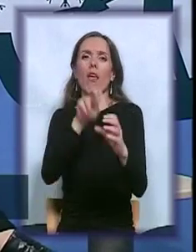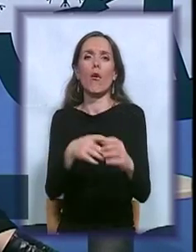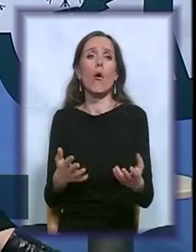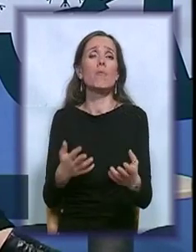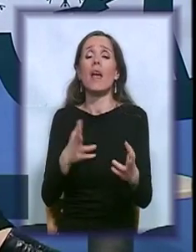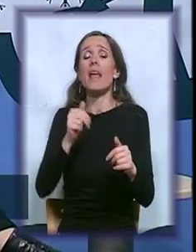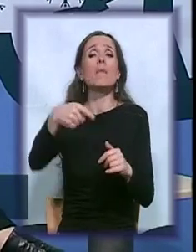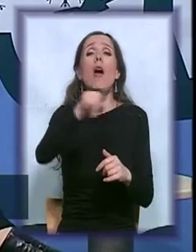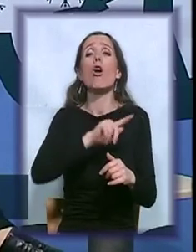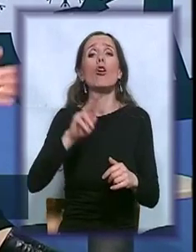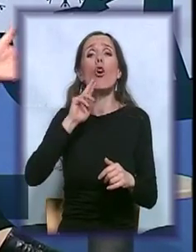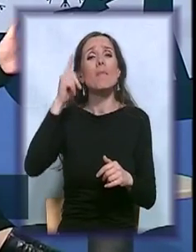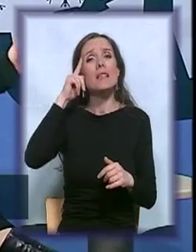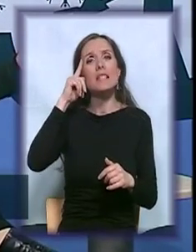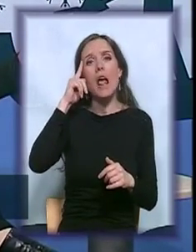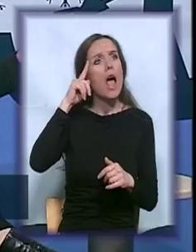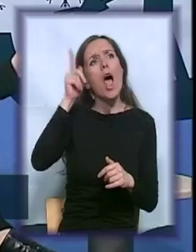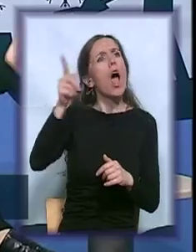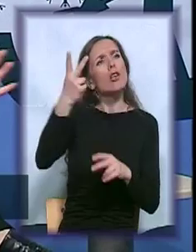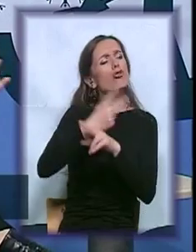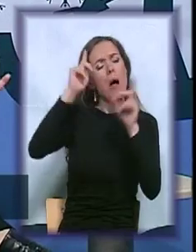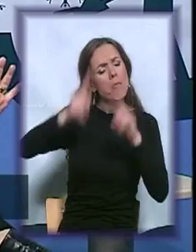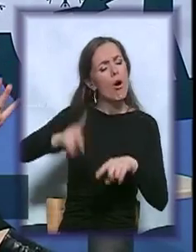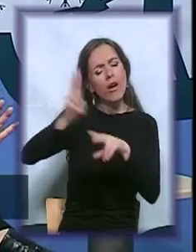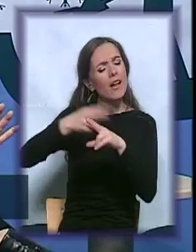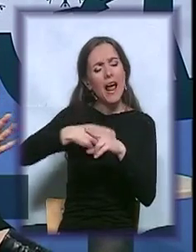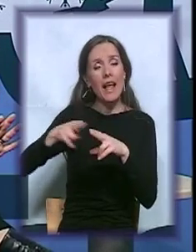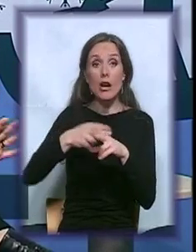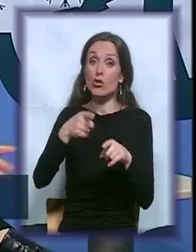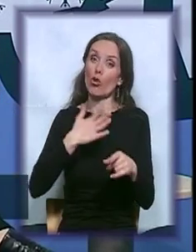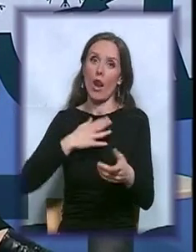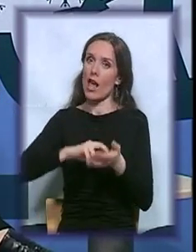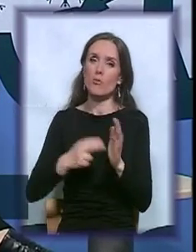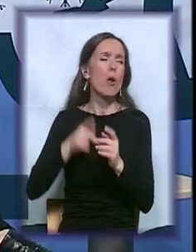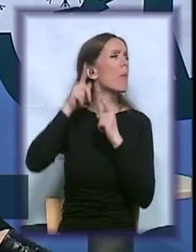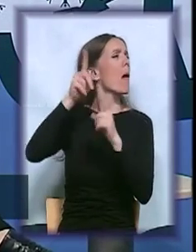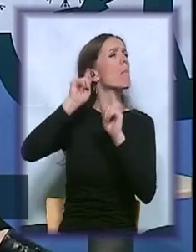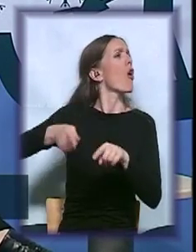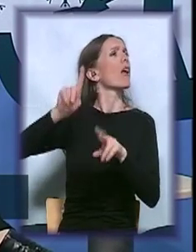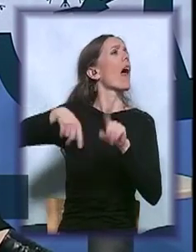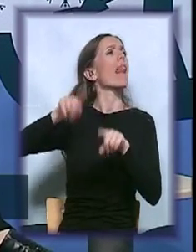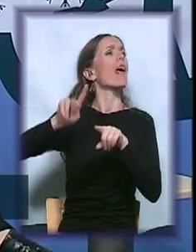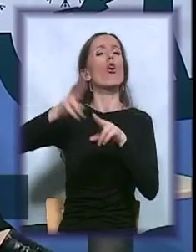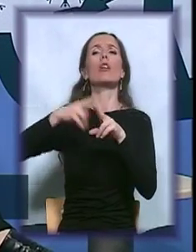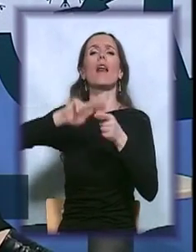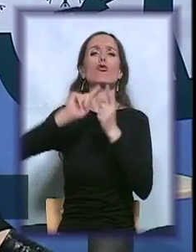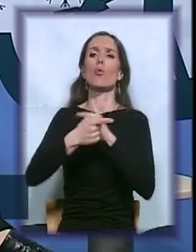tamo neko je to obavezan da reši. Eto, to je uvijek naš taj problem. Uvijek će neko drugi nešto da reši za nas. A onda se